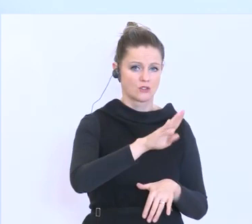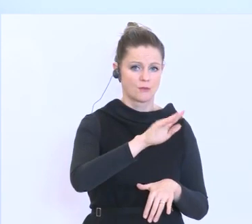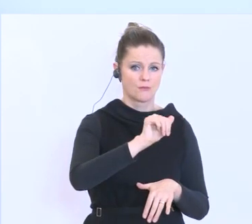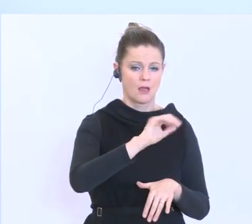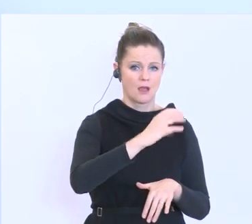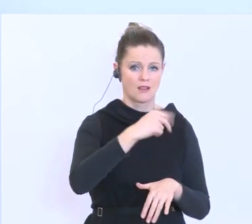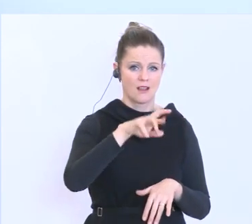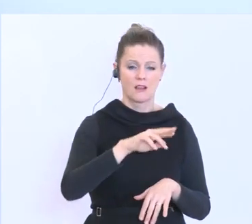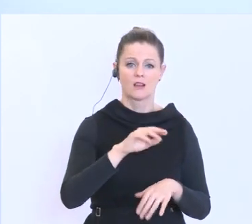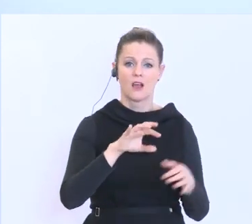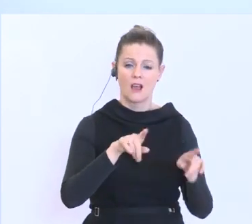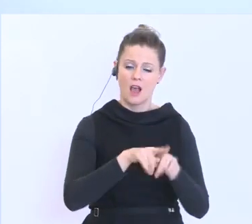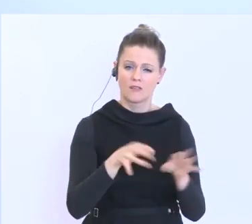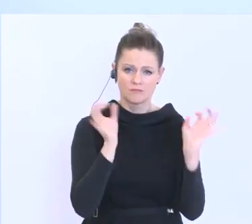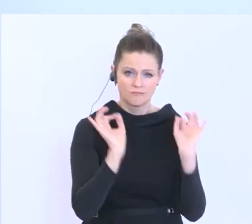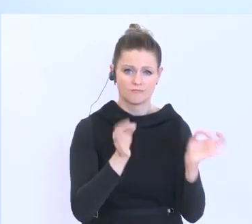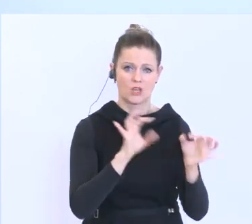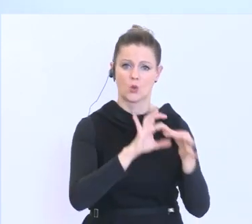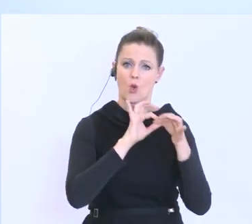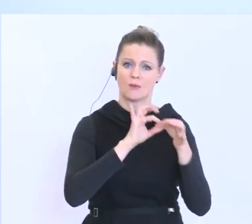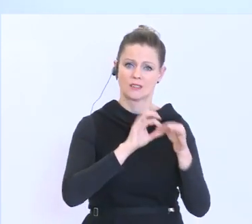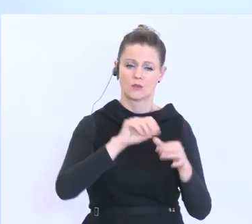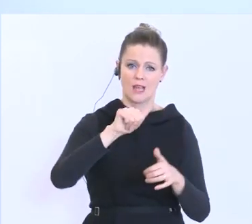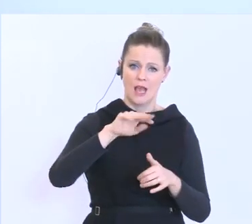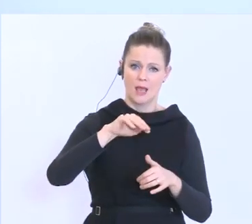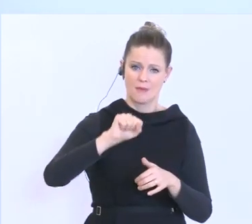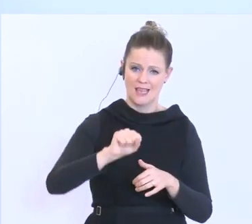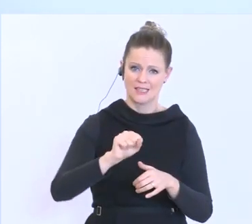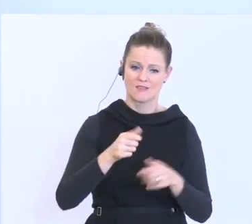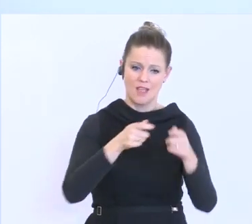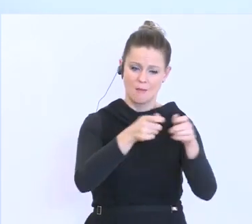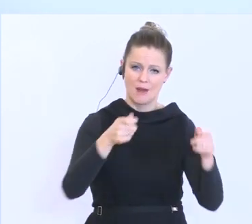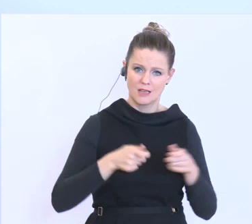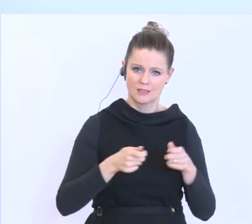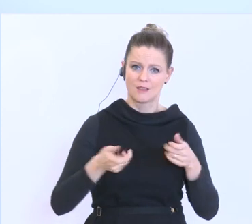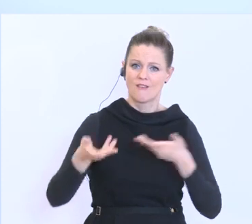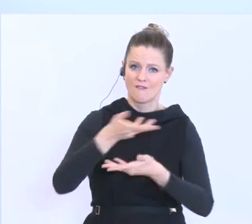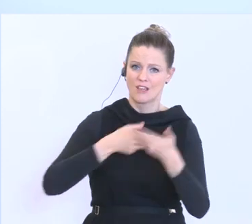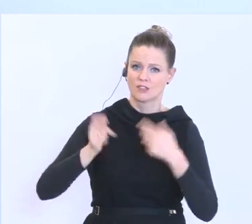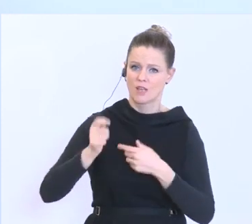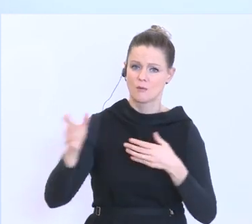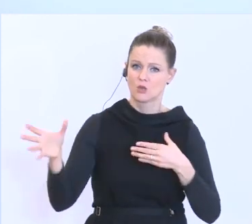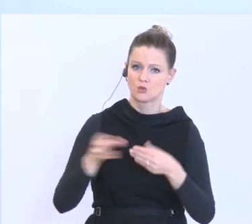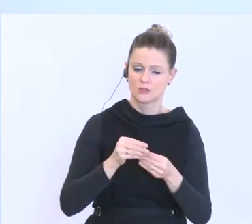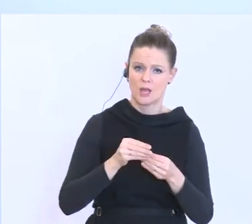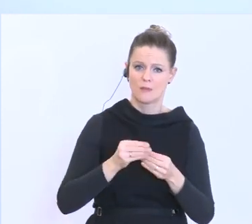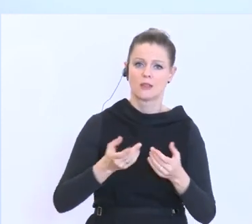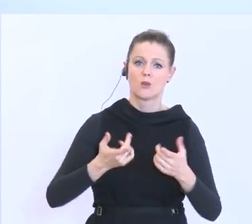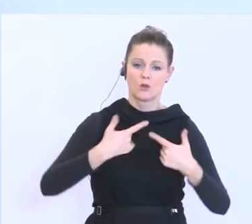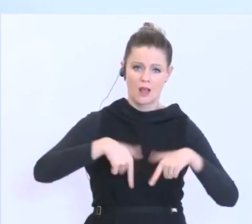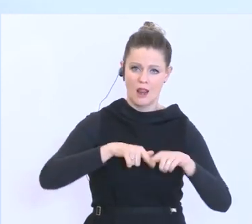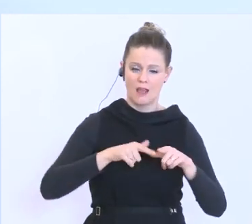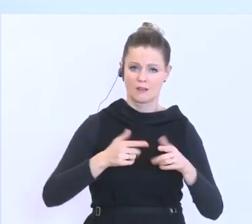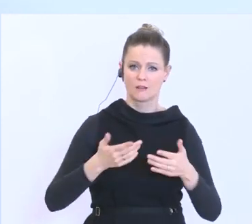hervorragende Kooperation. Wir betreiben diese Plattform auch gemeinsam mit der Wirtschaftskammer und der Landwirtschaftskammer.